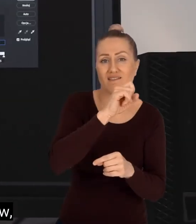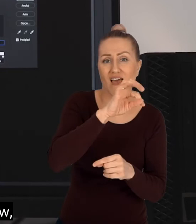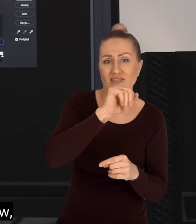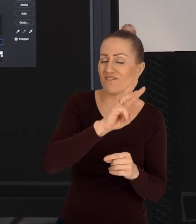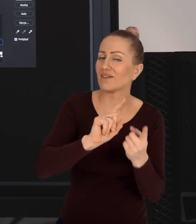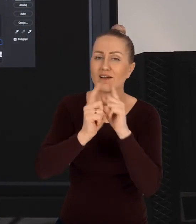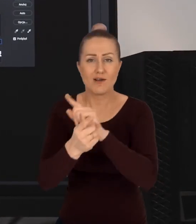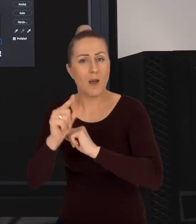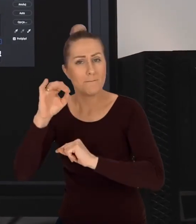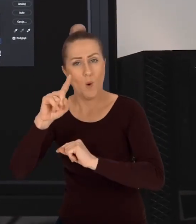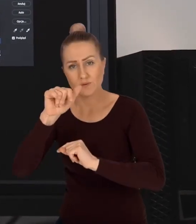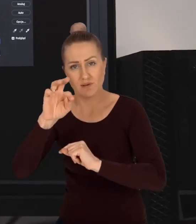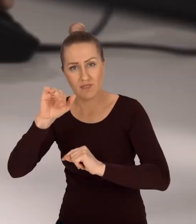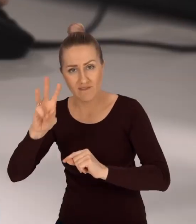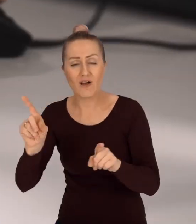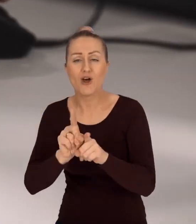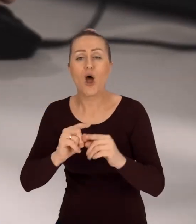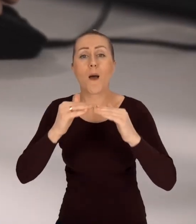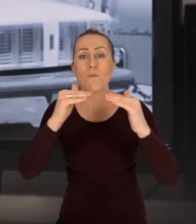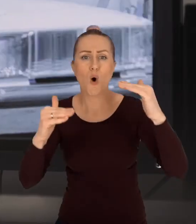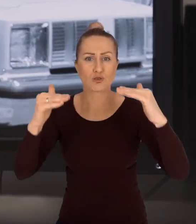do pozytywu, a następnie wyrównania poziomów.